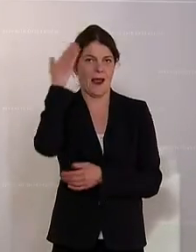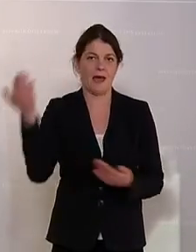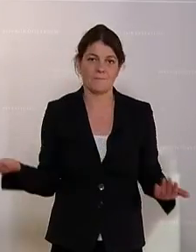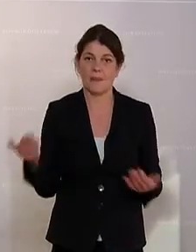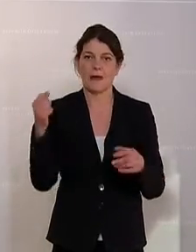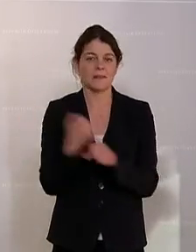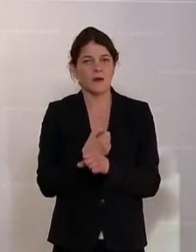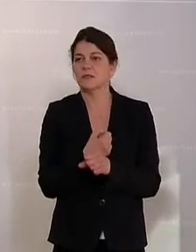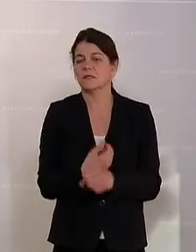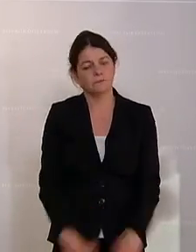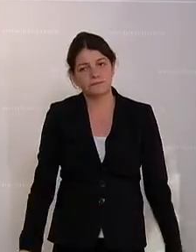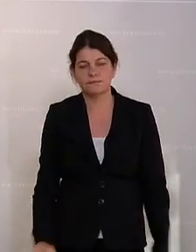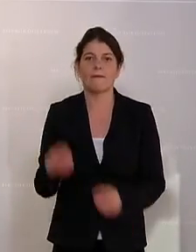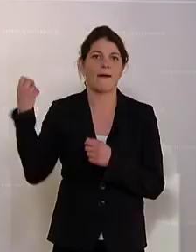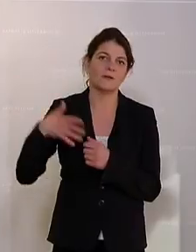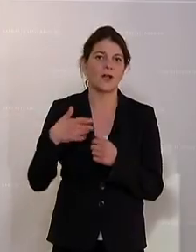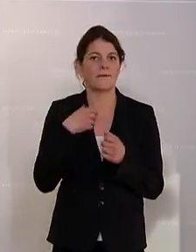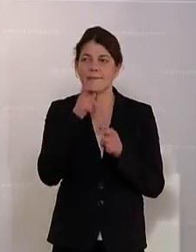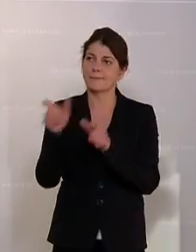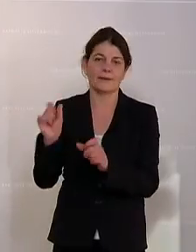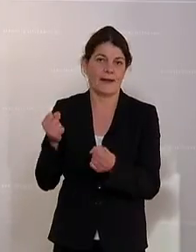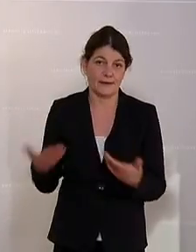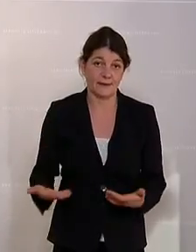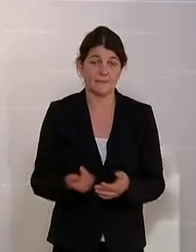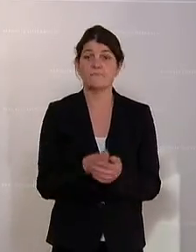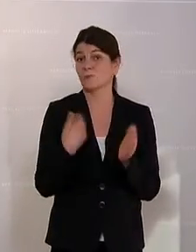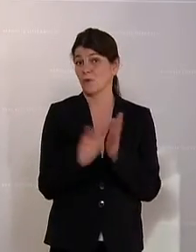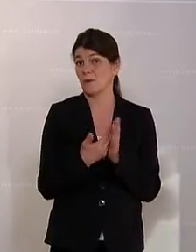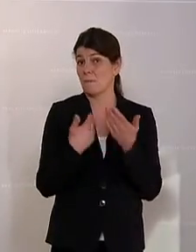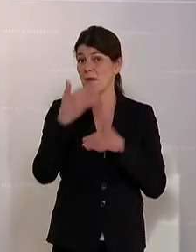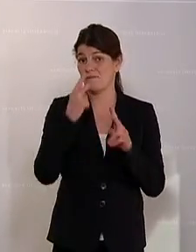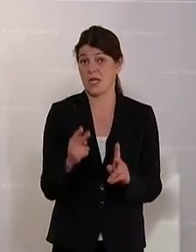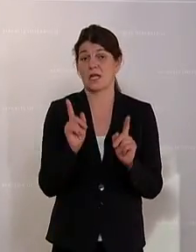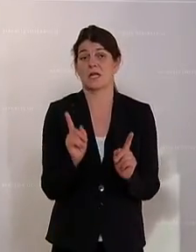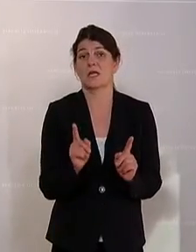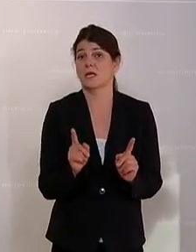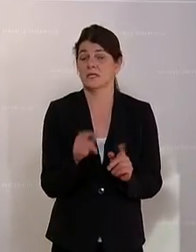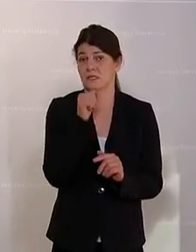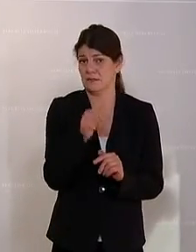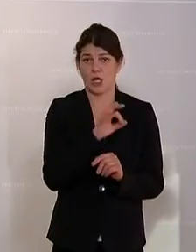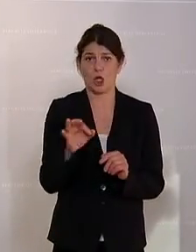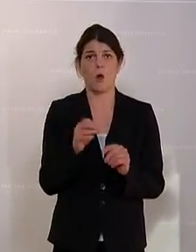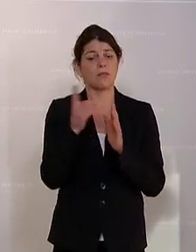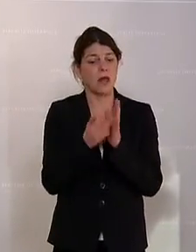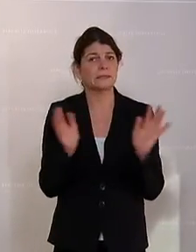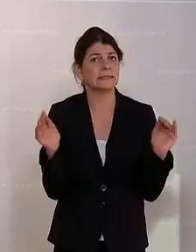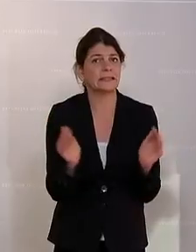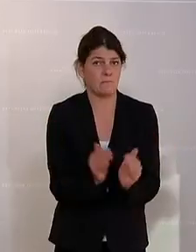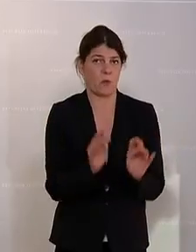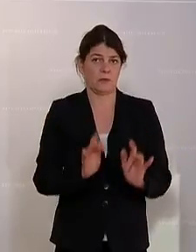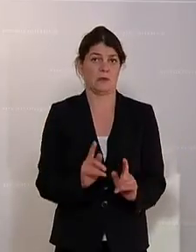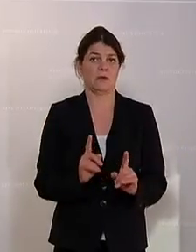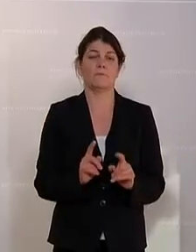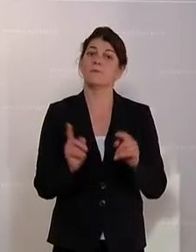trotzdem der Anschlag nicht verhindert werden konnte. Und daher ist es umso wichtiger, dass es nicht nur die Sammlung der Daten gibt, sondern